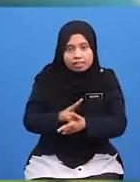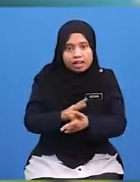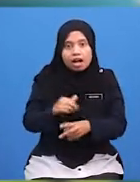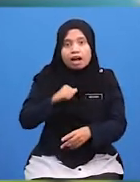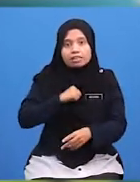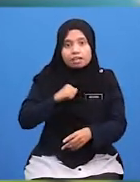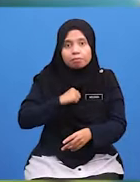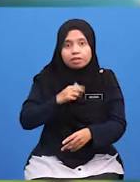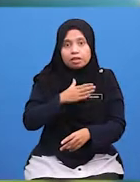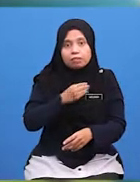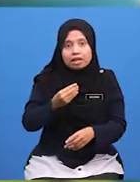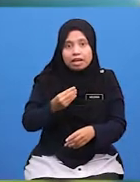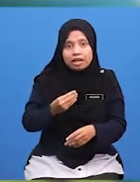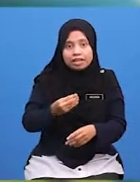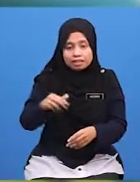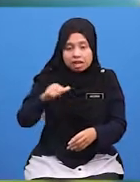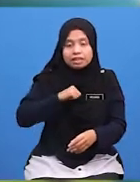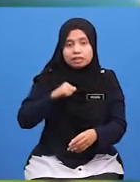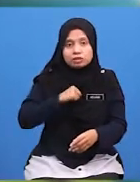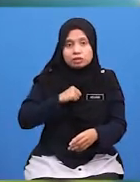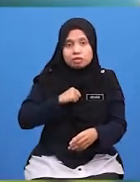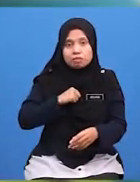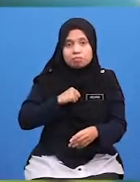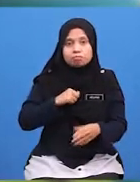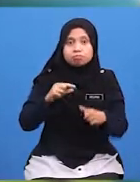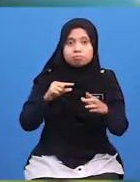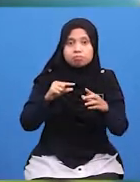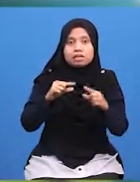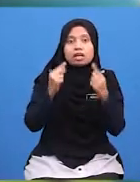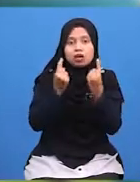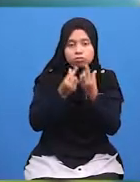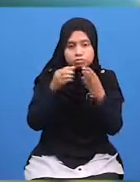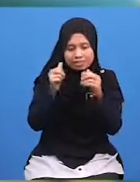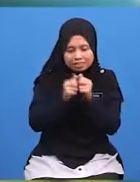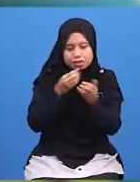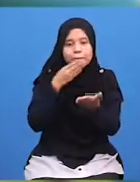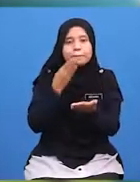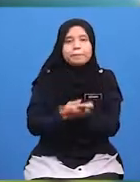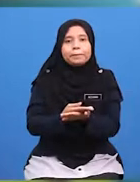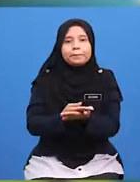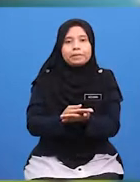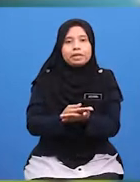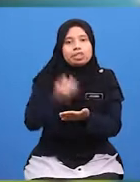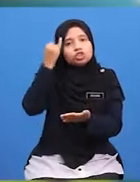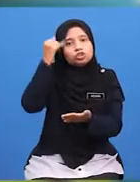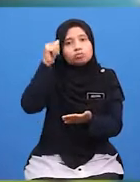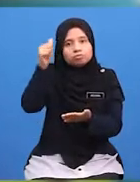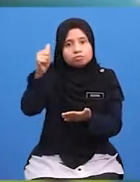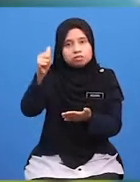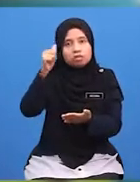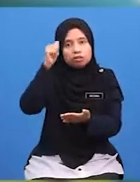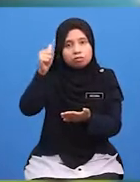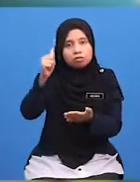Adab-adab Dan Batas-batas Pergaulan Dengan Baik InsyaAllah